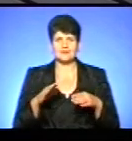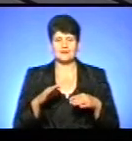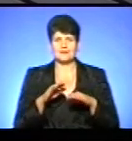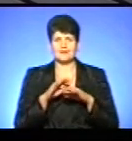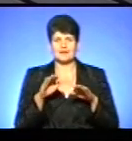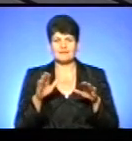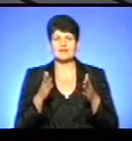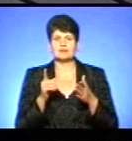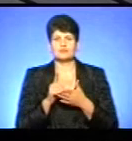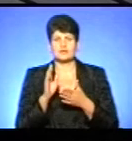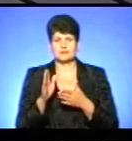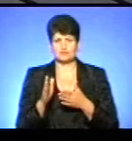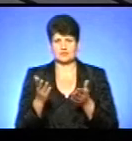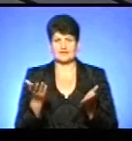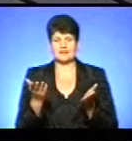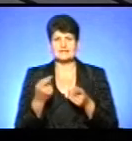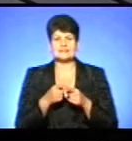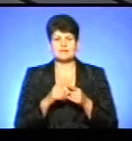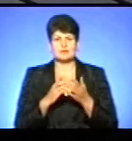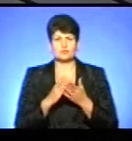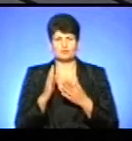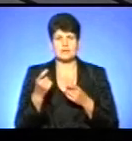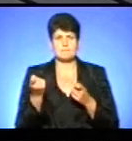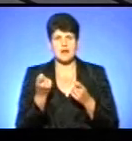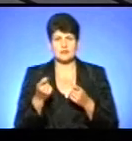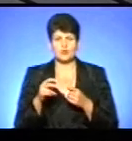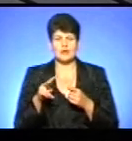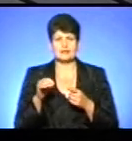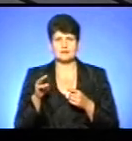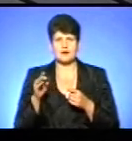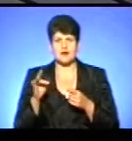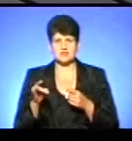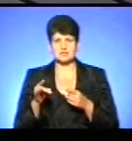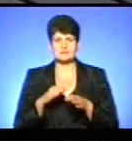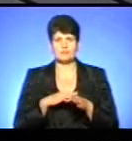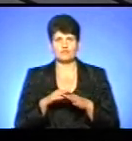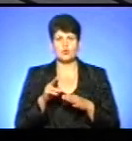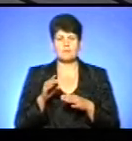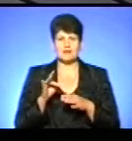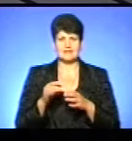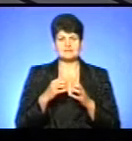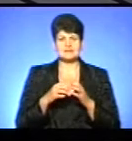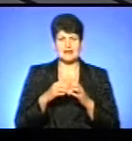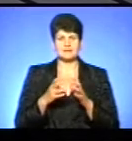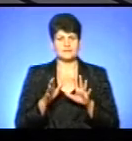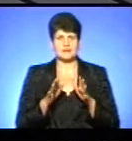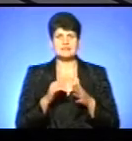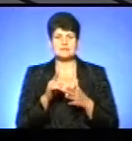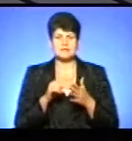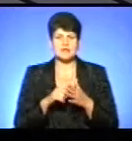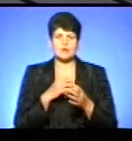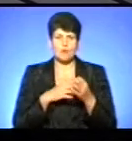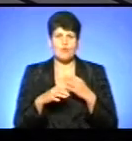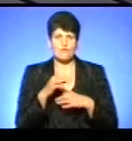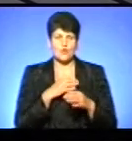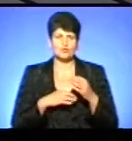саме які вони мають бути. Чи це мають бути малолітрашки, чи це мають бути автомобілі з повним приводом, чи з переднім приводом і так далі. Тобто, це питання ще обговорюється,